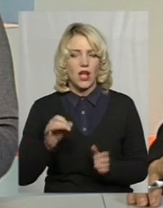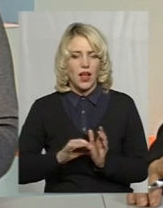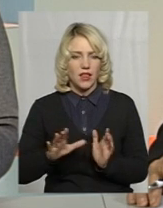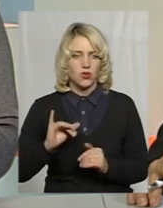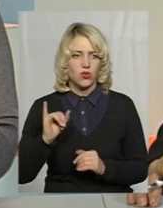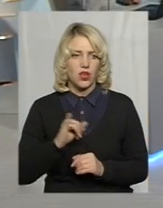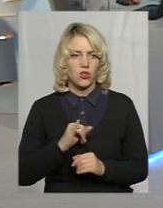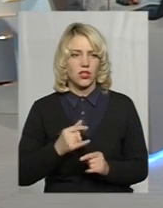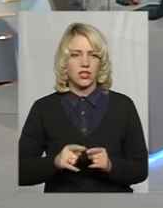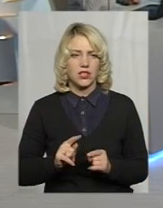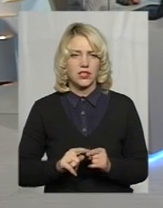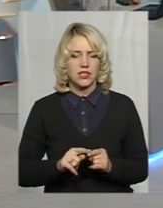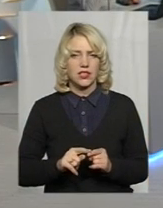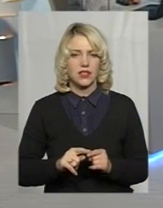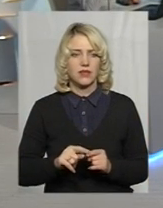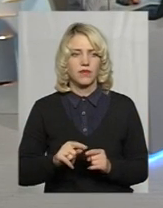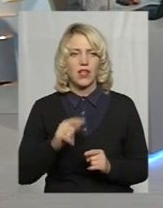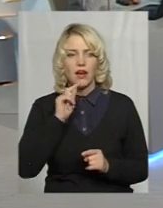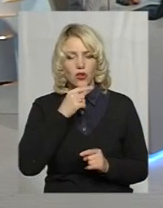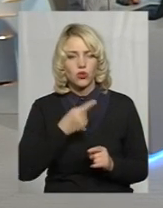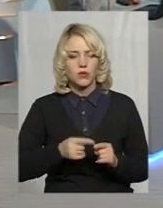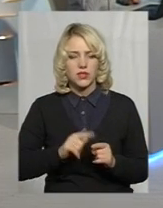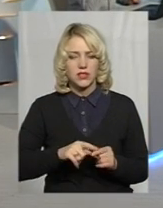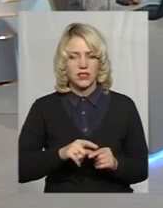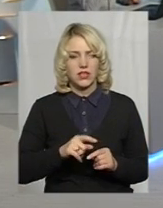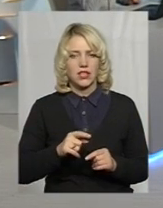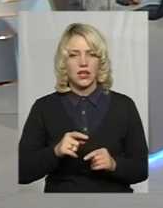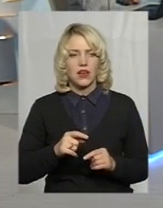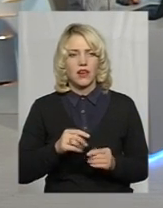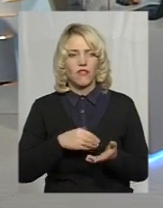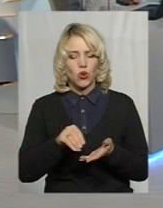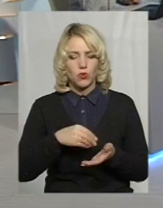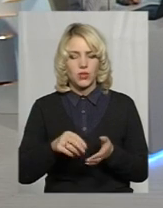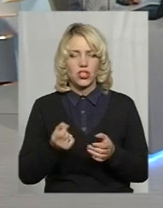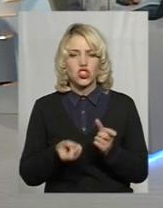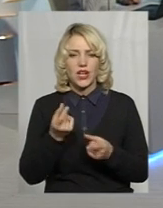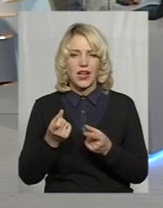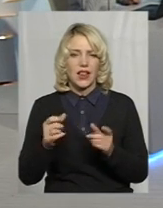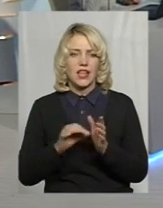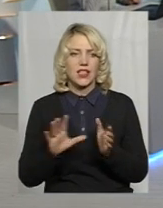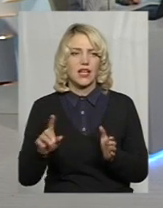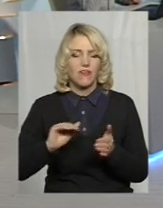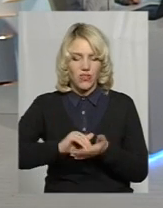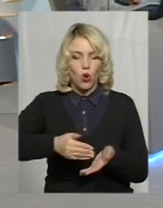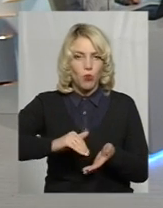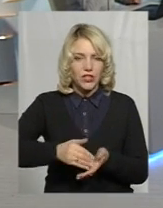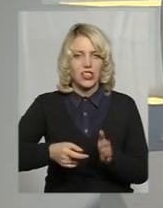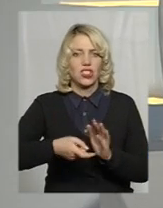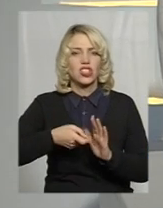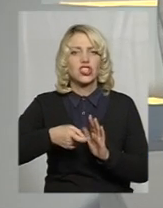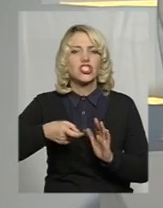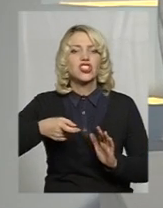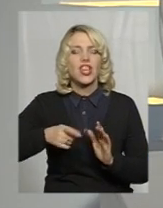так сказать, економити ті викопні джерела енергії, які в нас іще є на землі. А